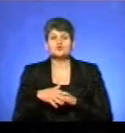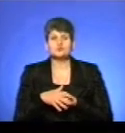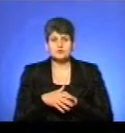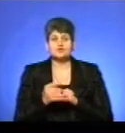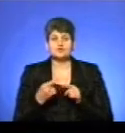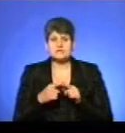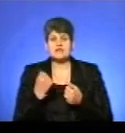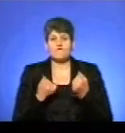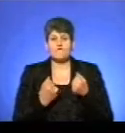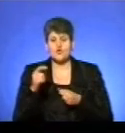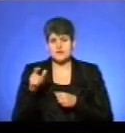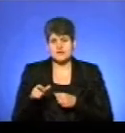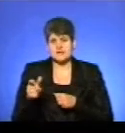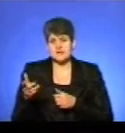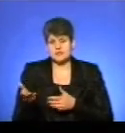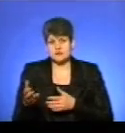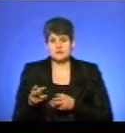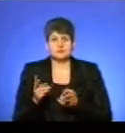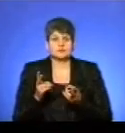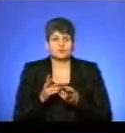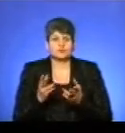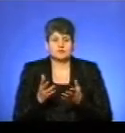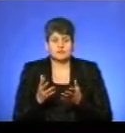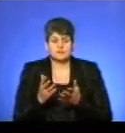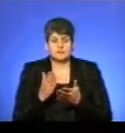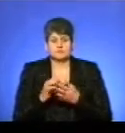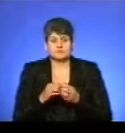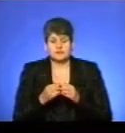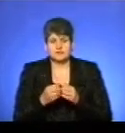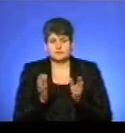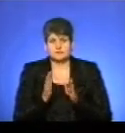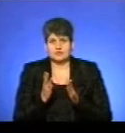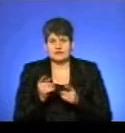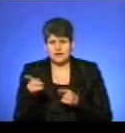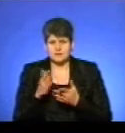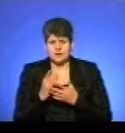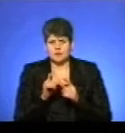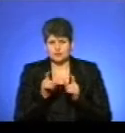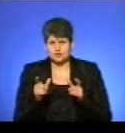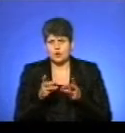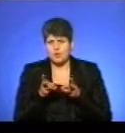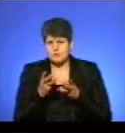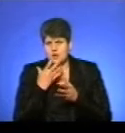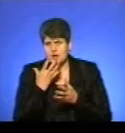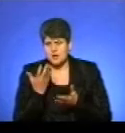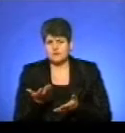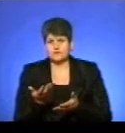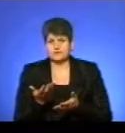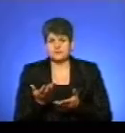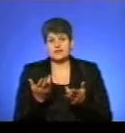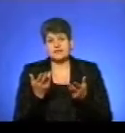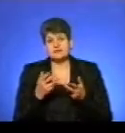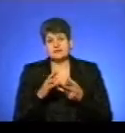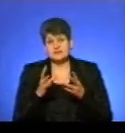ці водії зустрілися лицем з негодою, так? Чи є там відповідні пункти обігріву? Ну, зазвичай